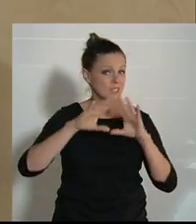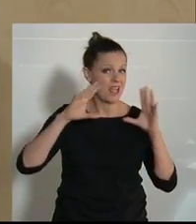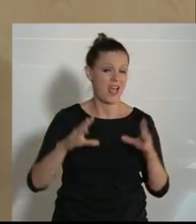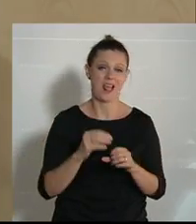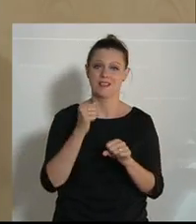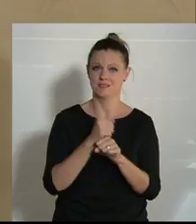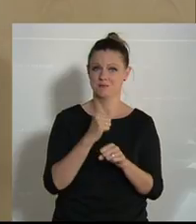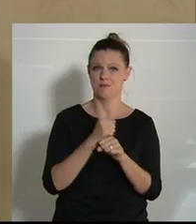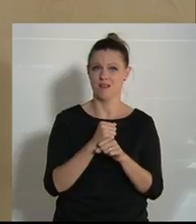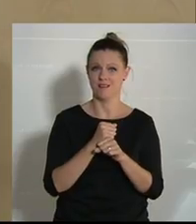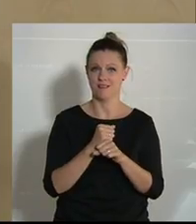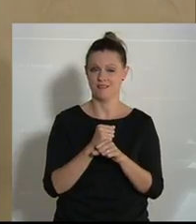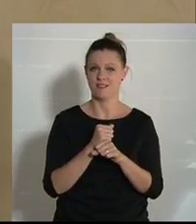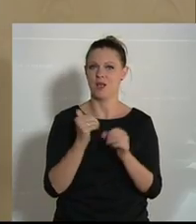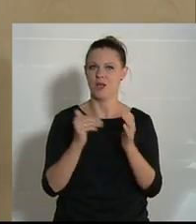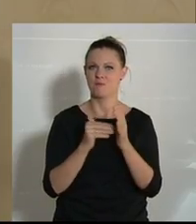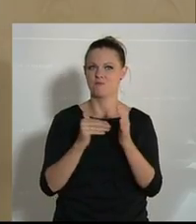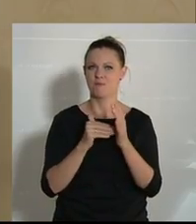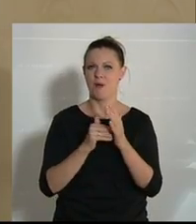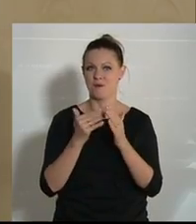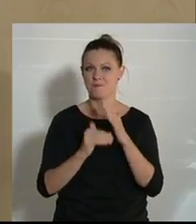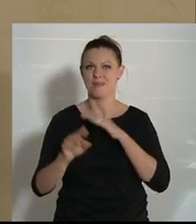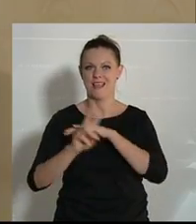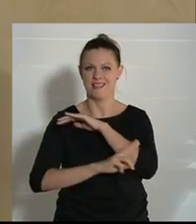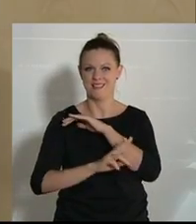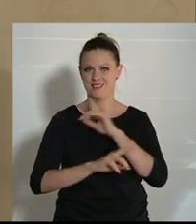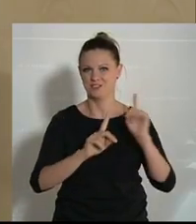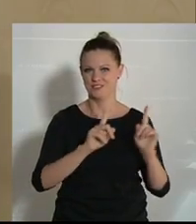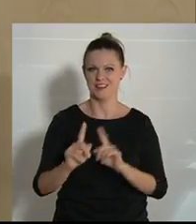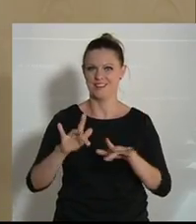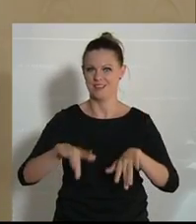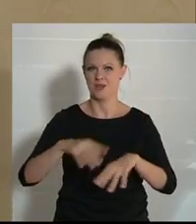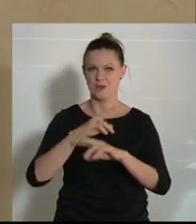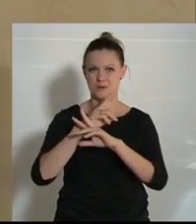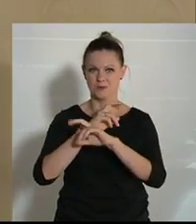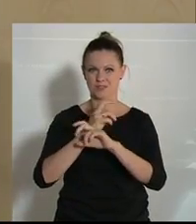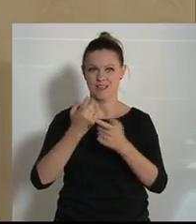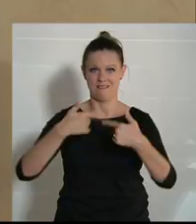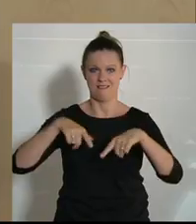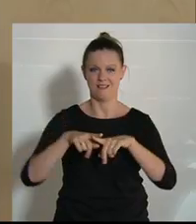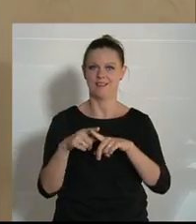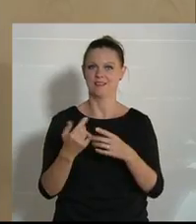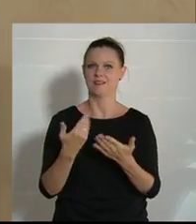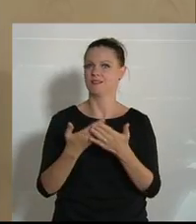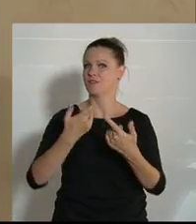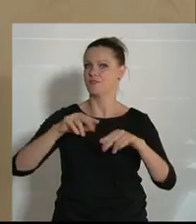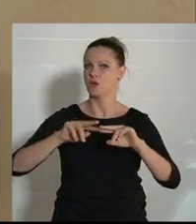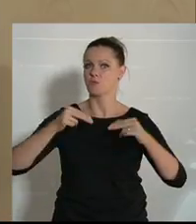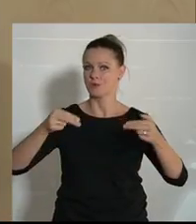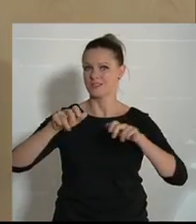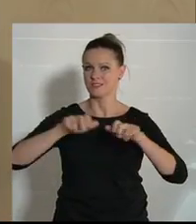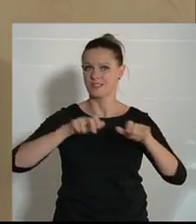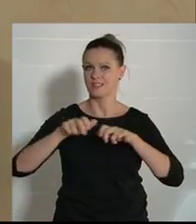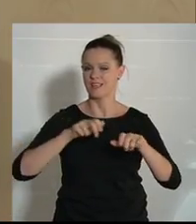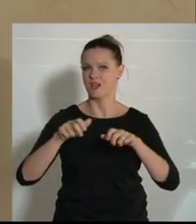zu wenig Lehrstellen für die jungen Menschen in unserem Land gibt. Wir versuchen daher als Bundesregierung jetzt einmal mit einem Bonus